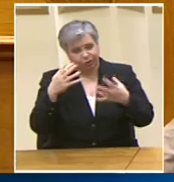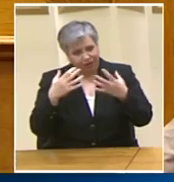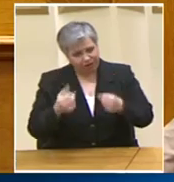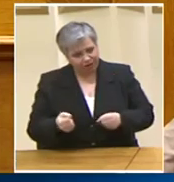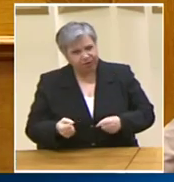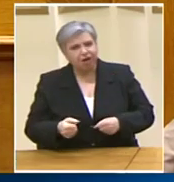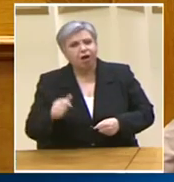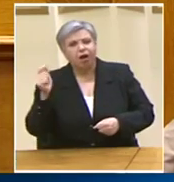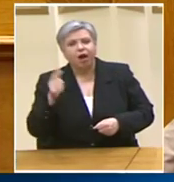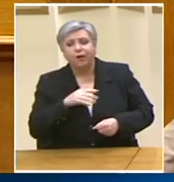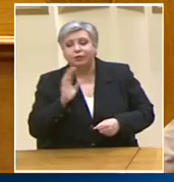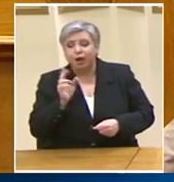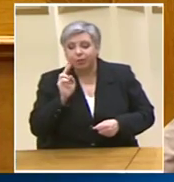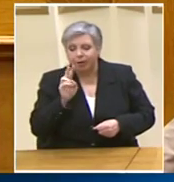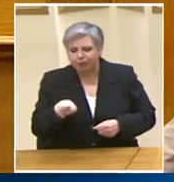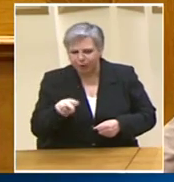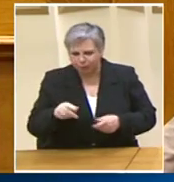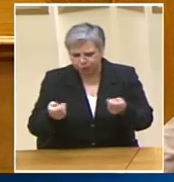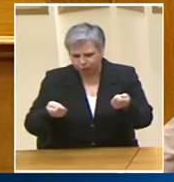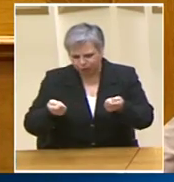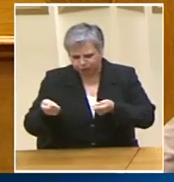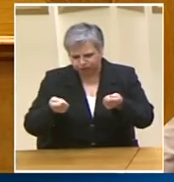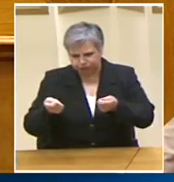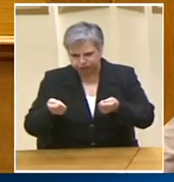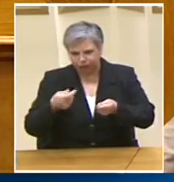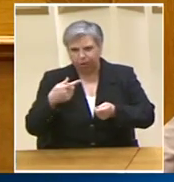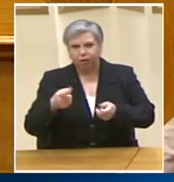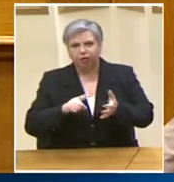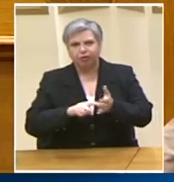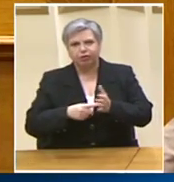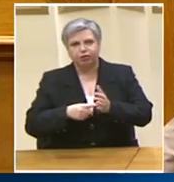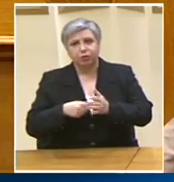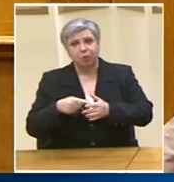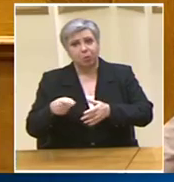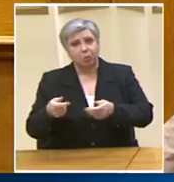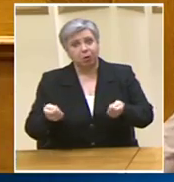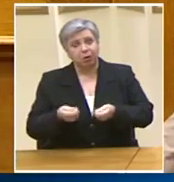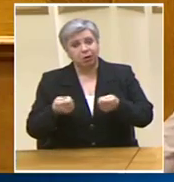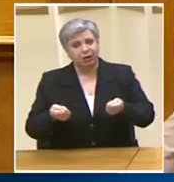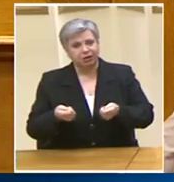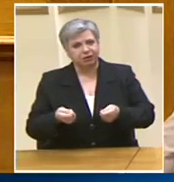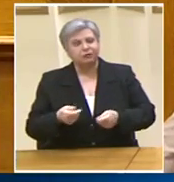κυβερνητικές θέσεις Για να θυμηθούμε λοιπόν τι έχετε κάνει σε λίγες μόνο μέρες